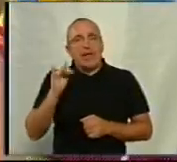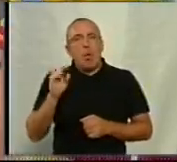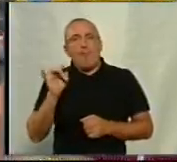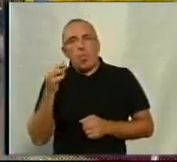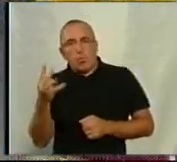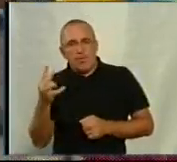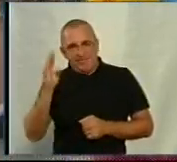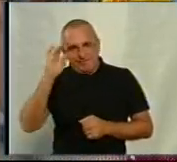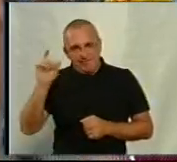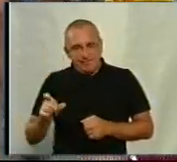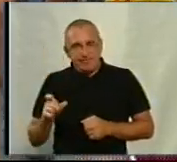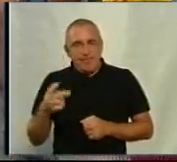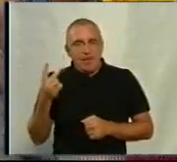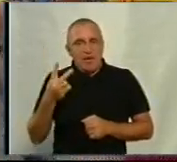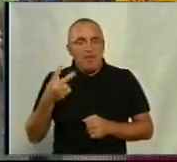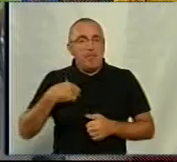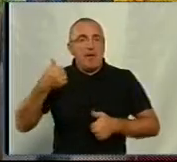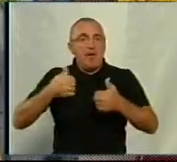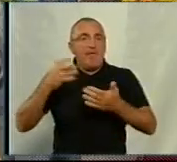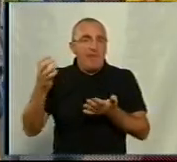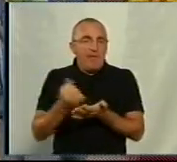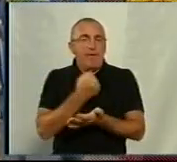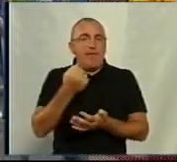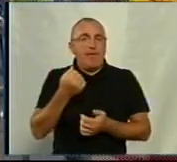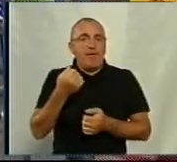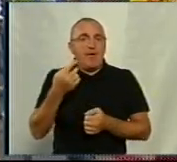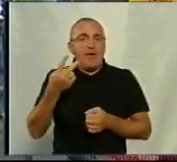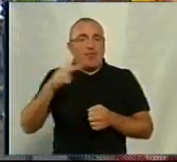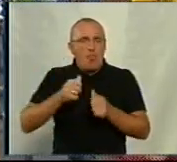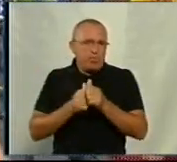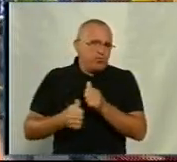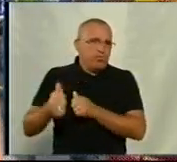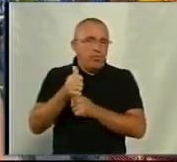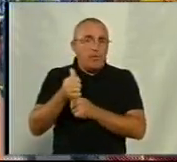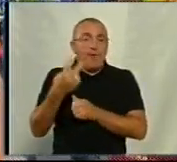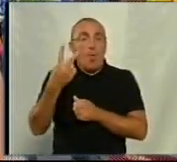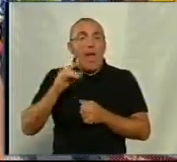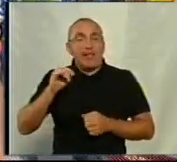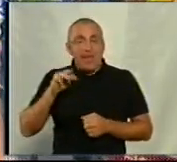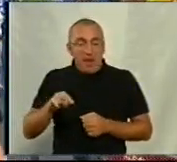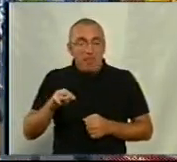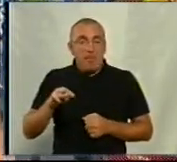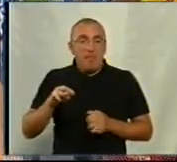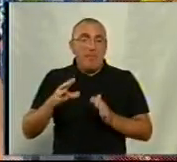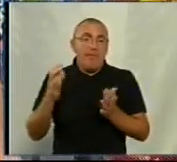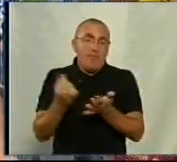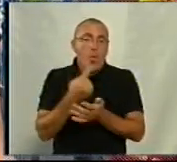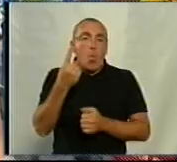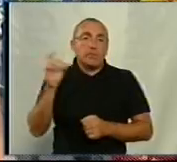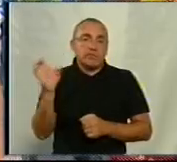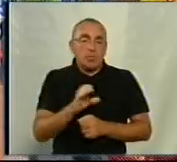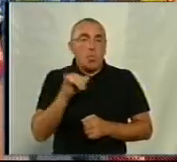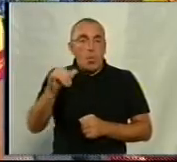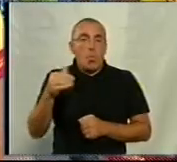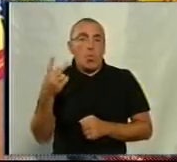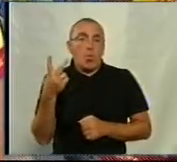На першому етапі ми виграли з великим відривом від другого місця, а на другому етапі ми вибрали лише одну секунду у